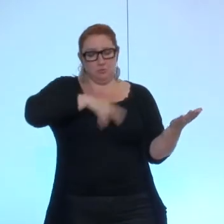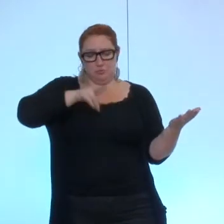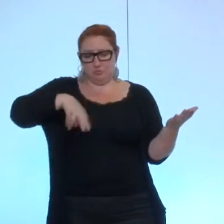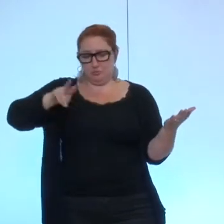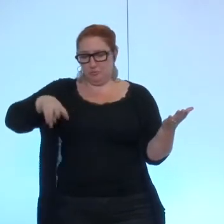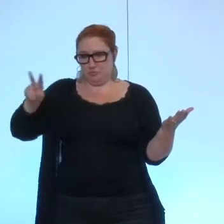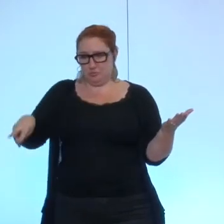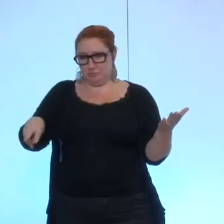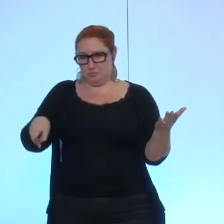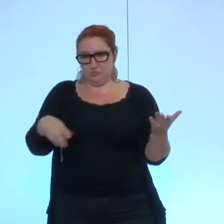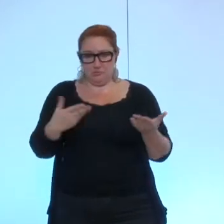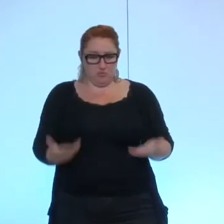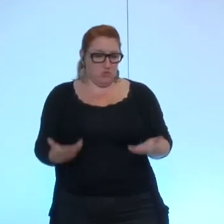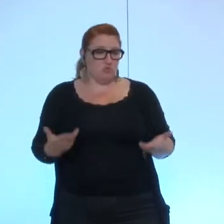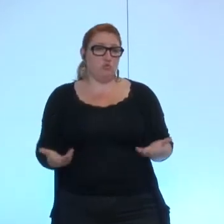ce conseil municipal,